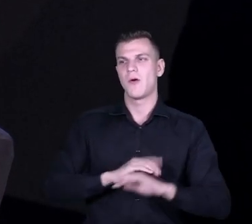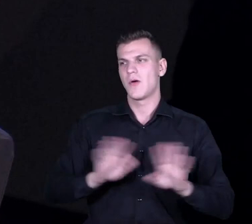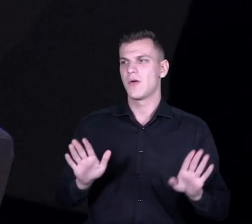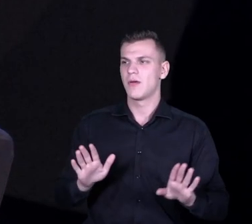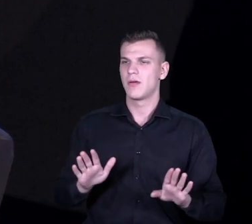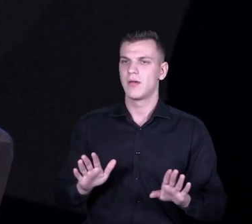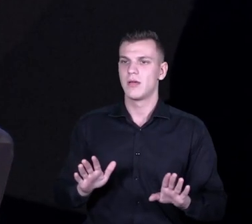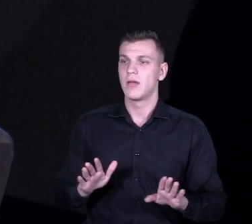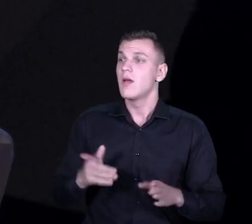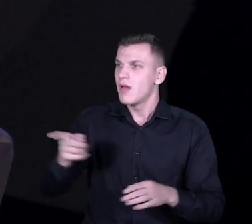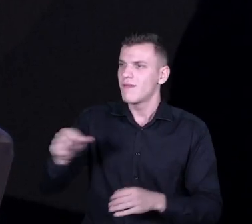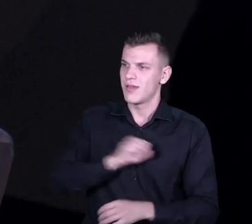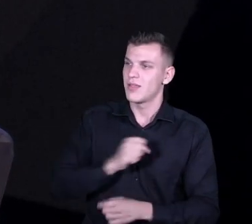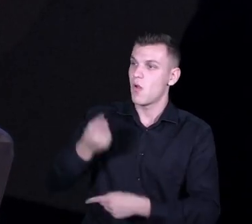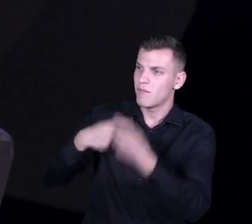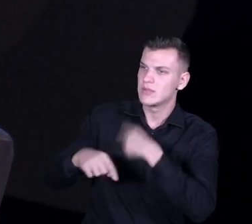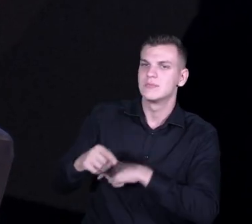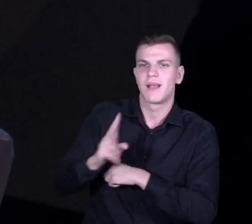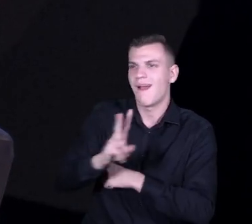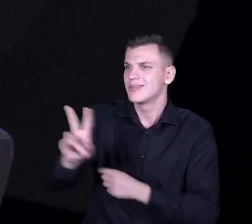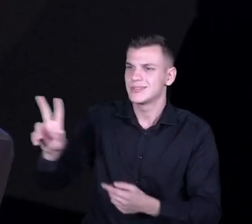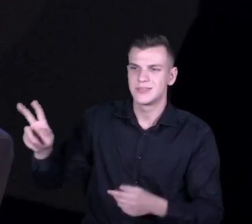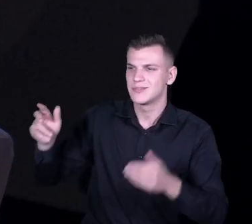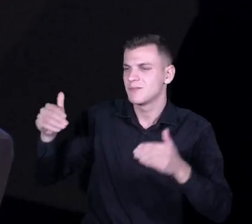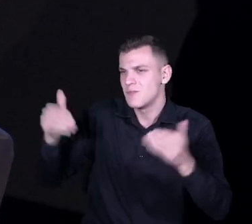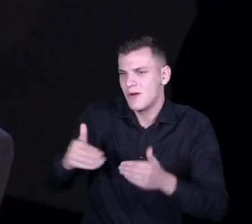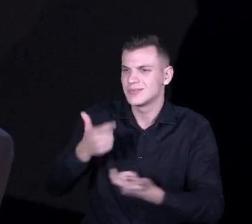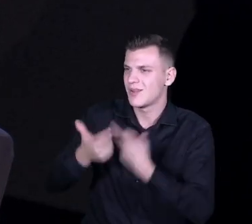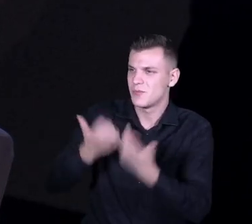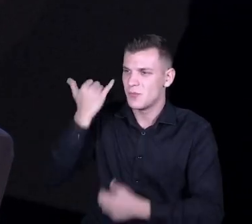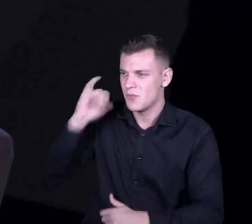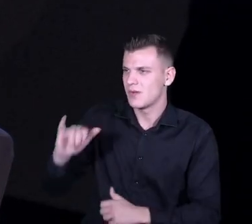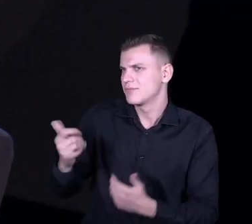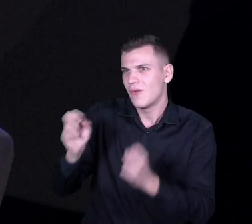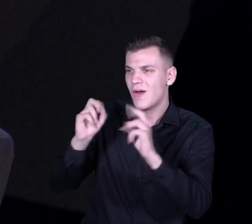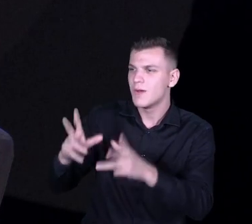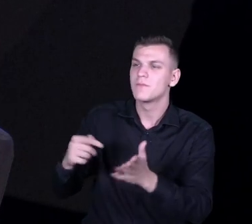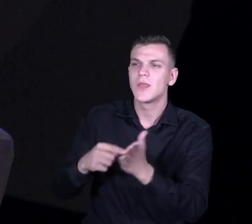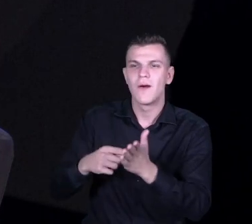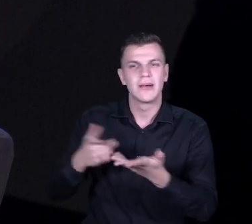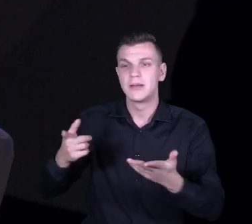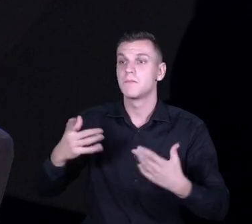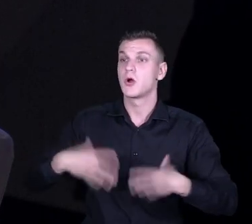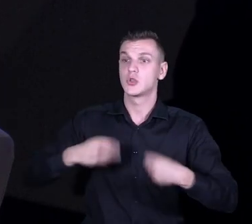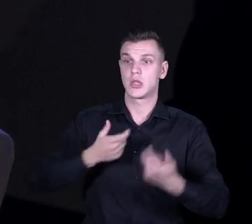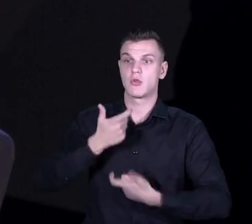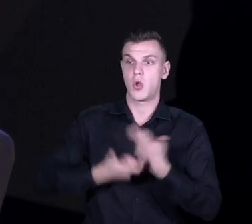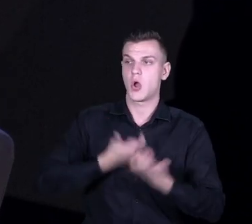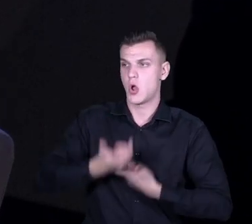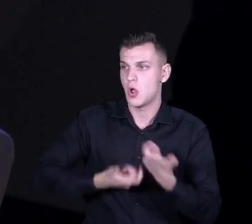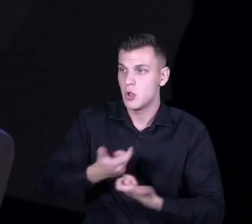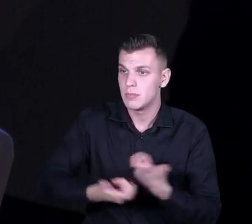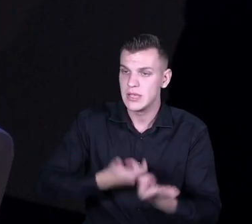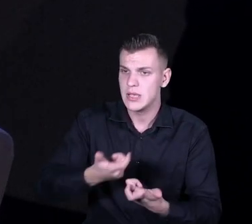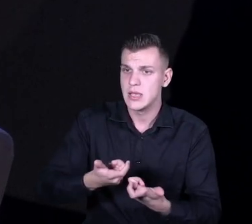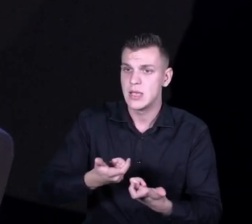błędy i to też jest okej po prostu, tak, no po prostu tak to wygląda, że na początku robi się inaczej, a potem człowiek patrząc na to, co robił